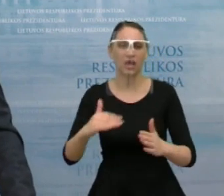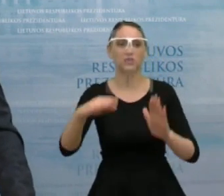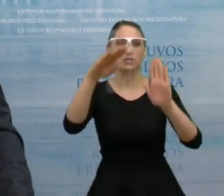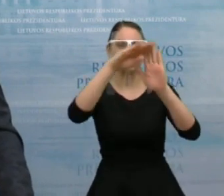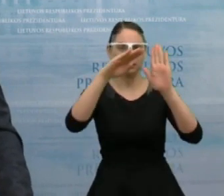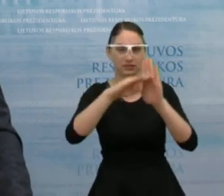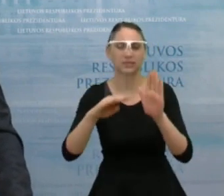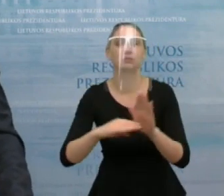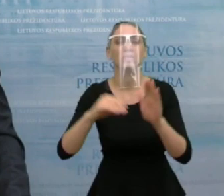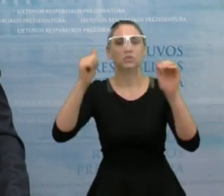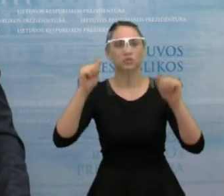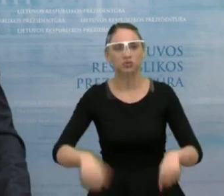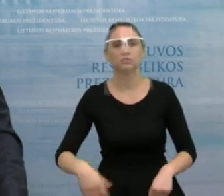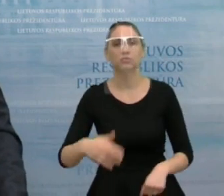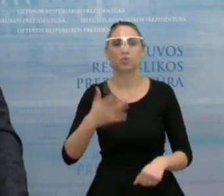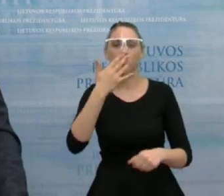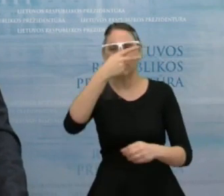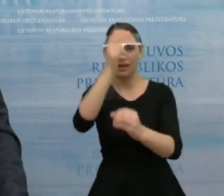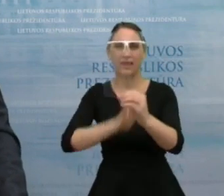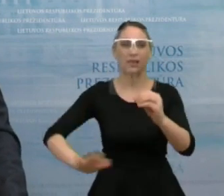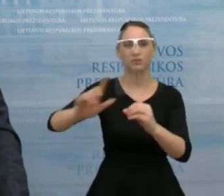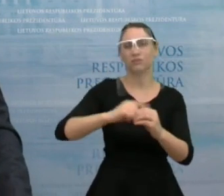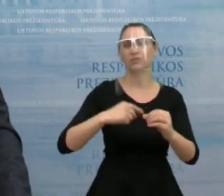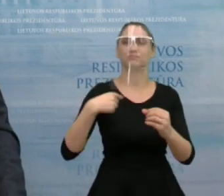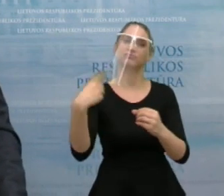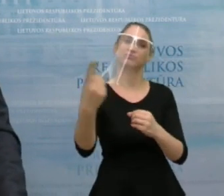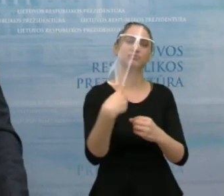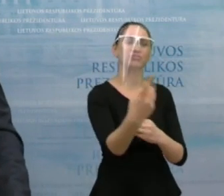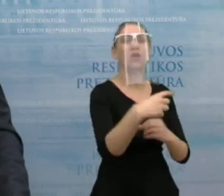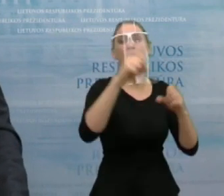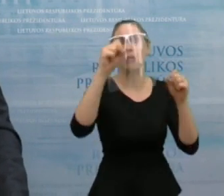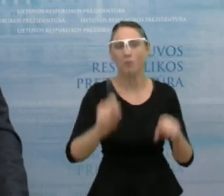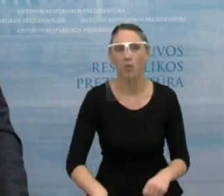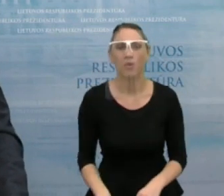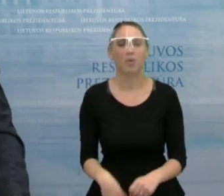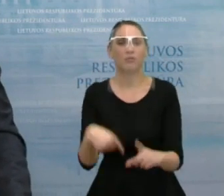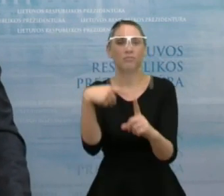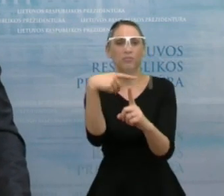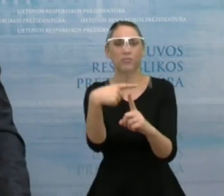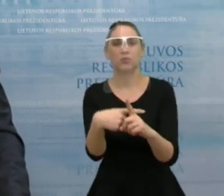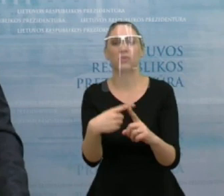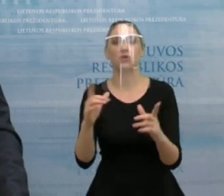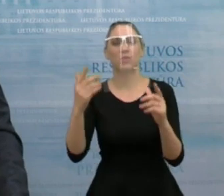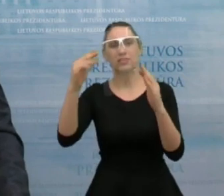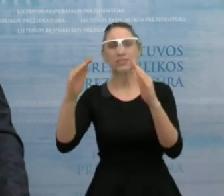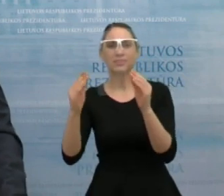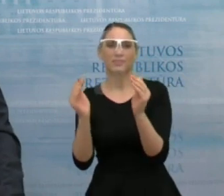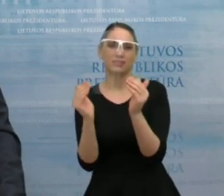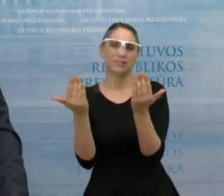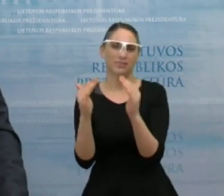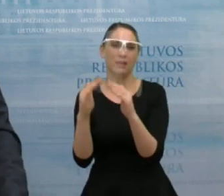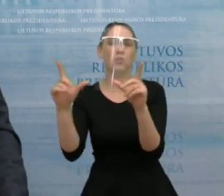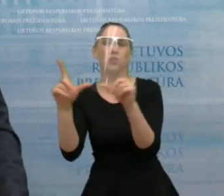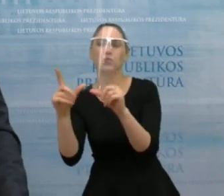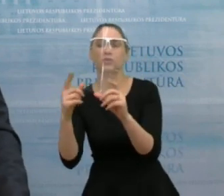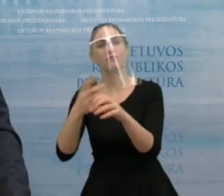asmenys gali judėti šalies viduje ir kodėl ir kaip yra ribojami namų ūkių susibūrimai. Na, yra